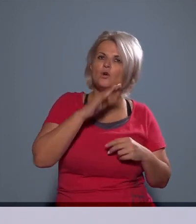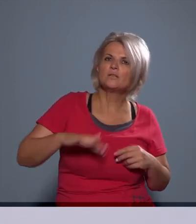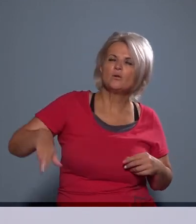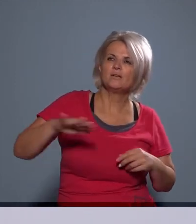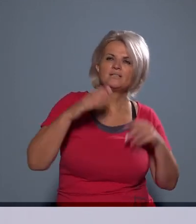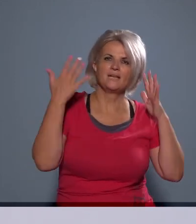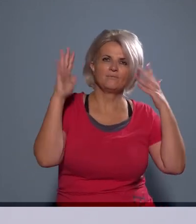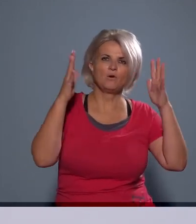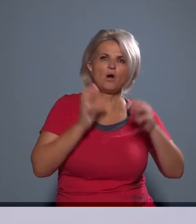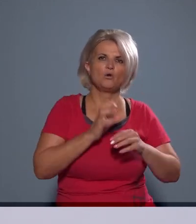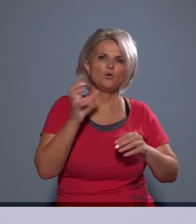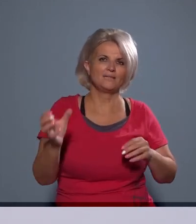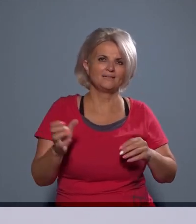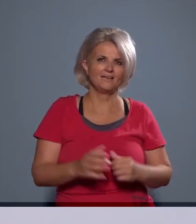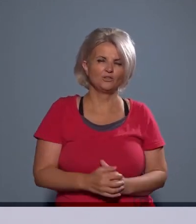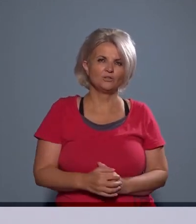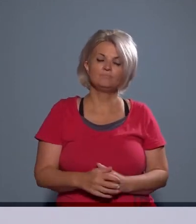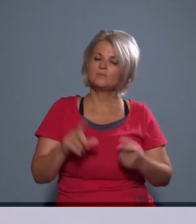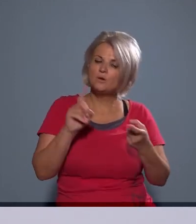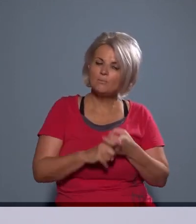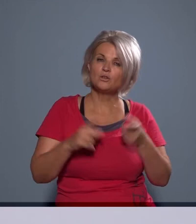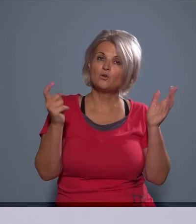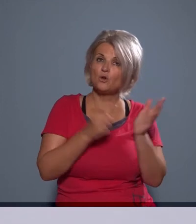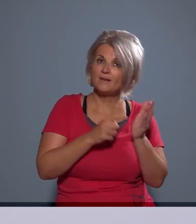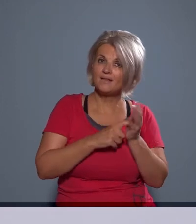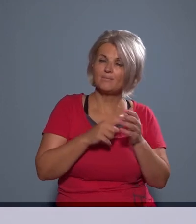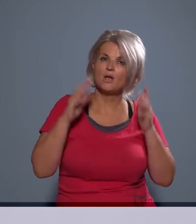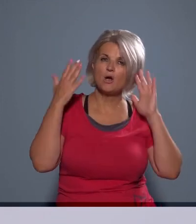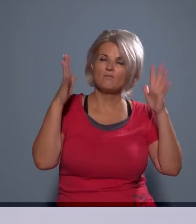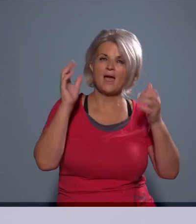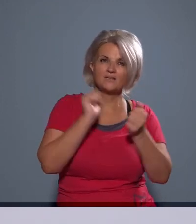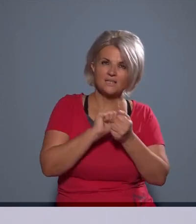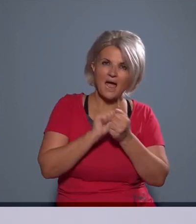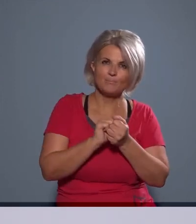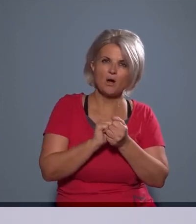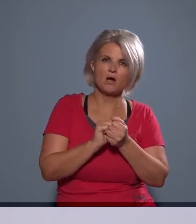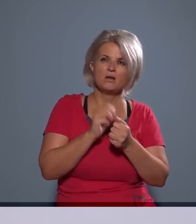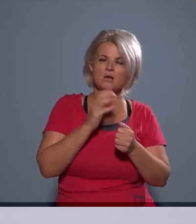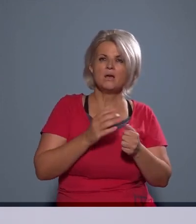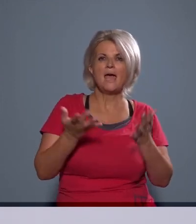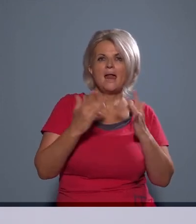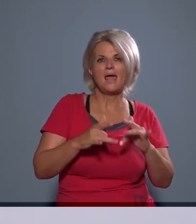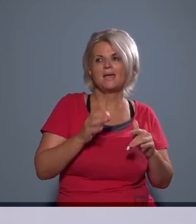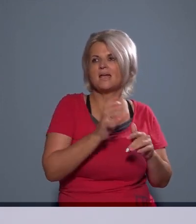fák ültetése, fa ültetése kapcsolatos követelmények, akár a fák számában, akár elhelyezésében,